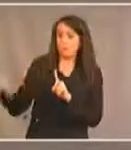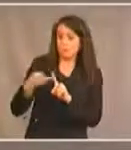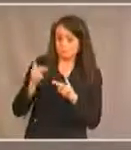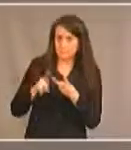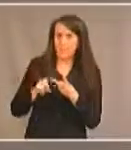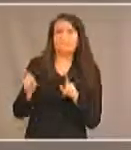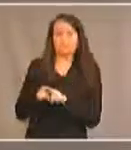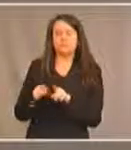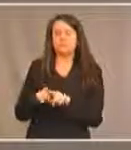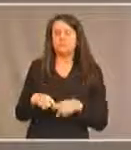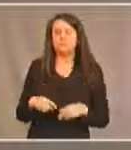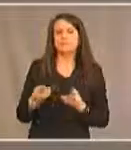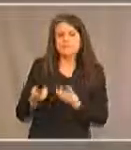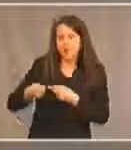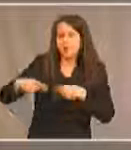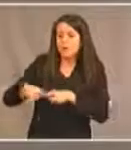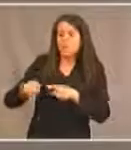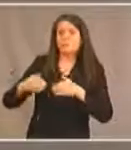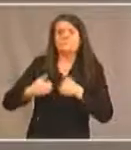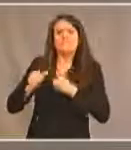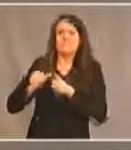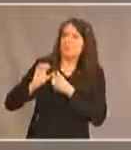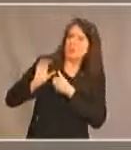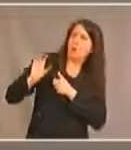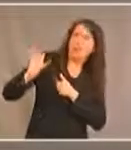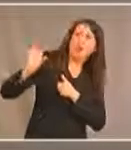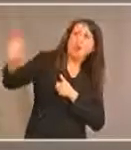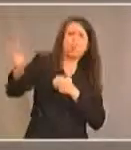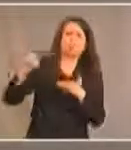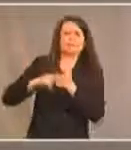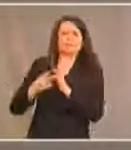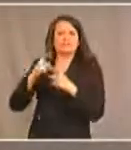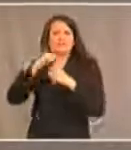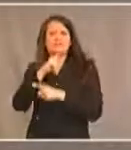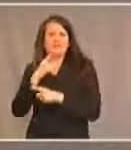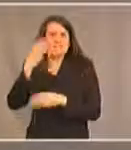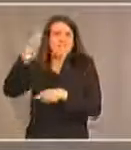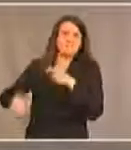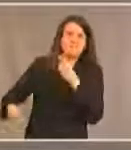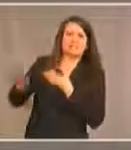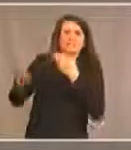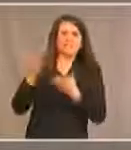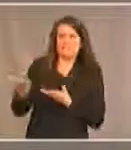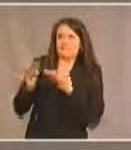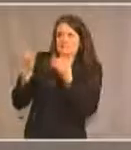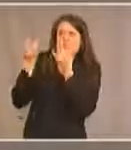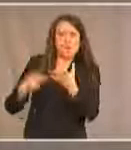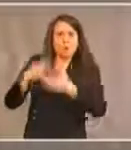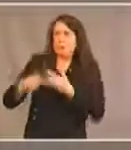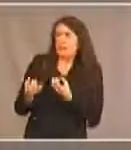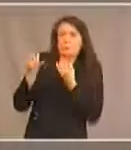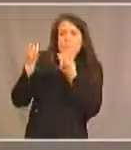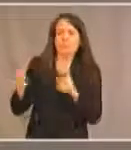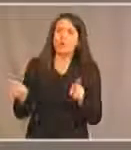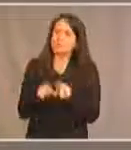lieux éloignés qui empêchent les Autochtones d'avoir accès à des services et des programmes. Et troisièmement,